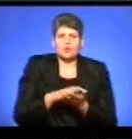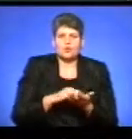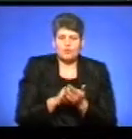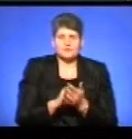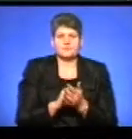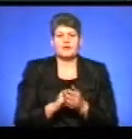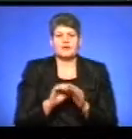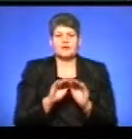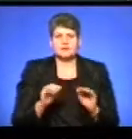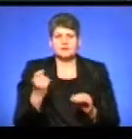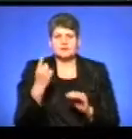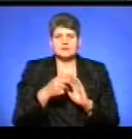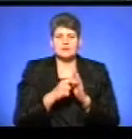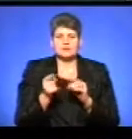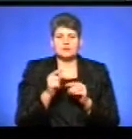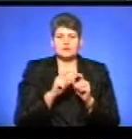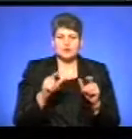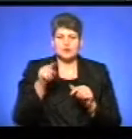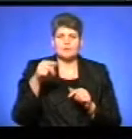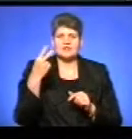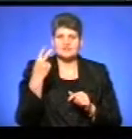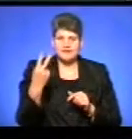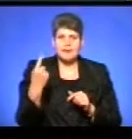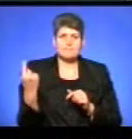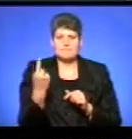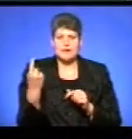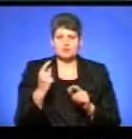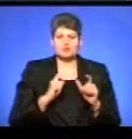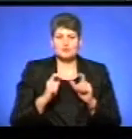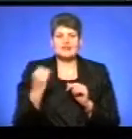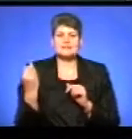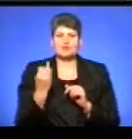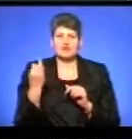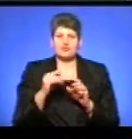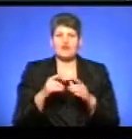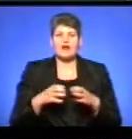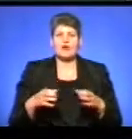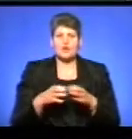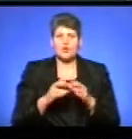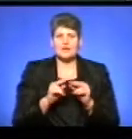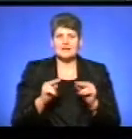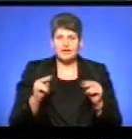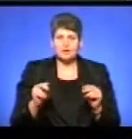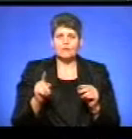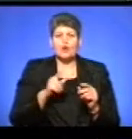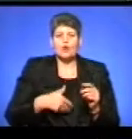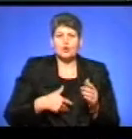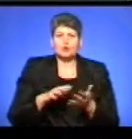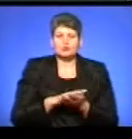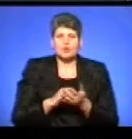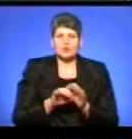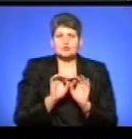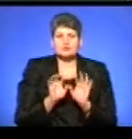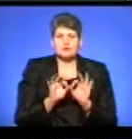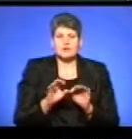учням 11-го класу Тернопільської школи номер 2 і першокурсникам історичного факультету про Голодомор розповідали історик Микола